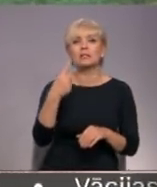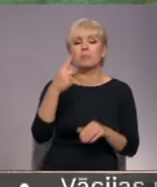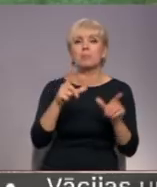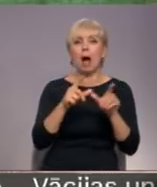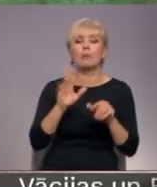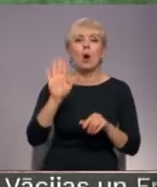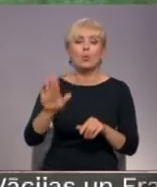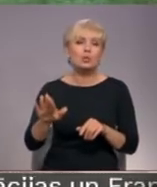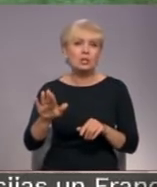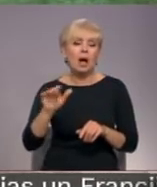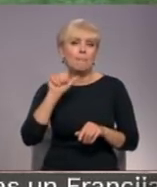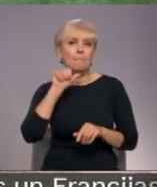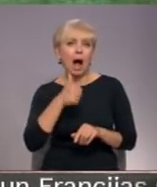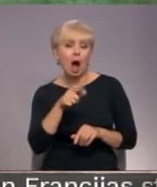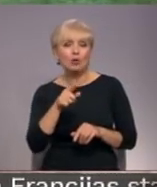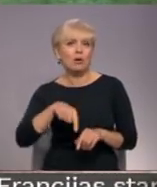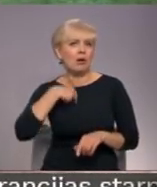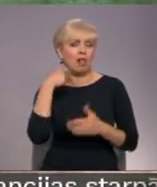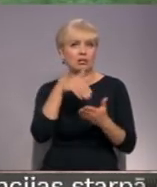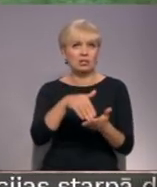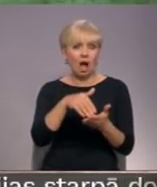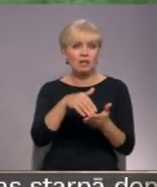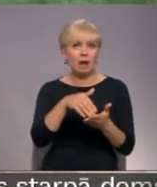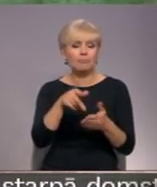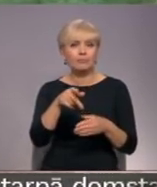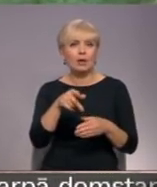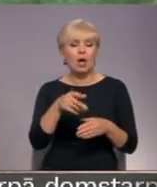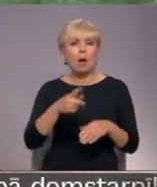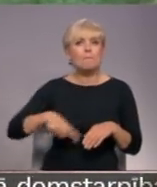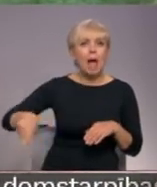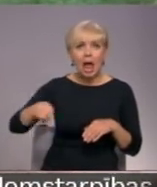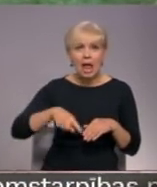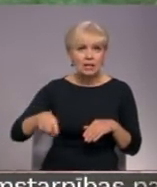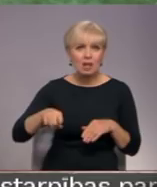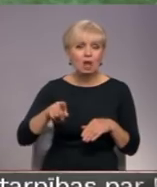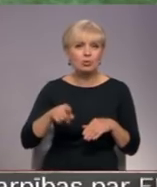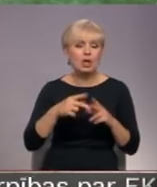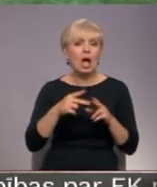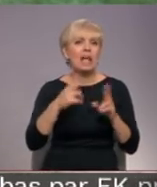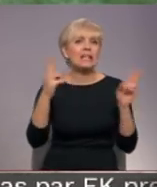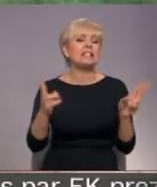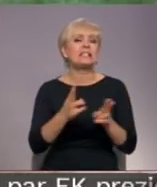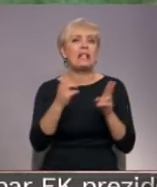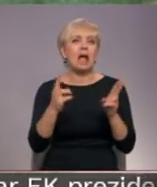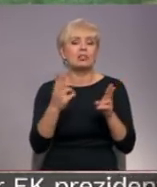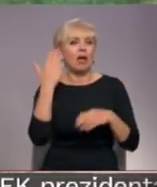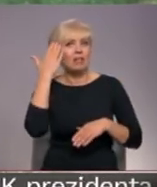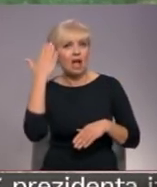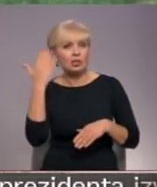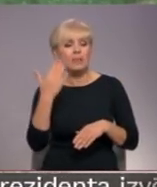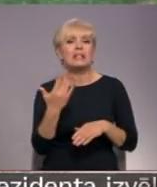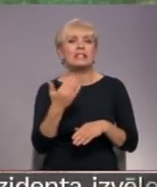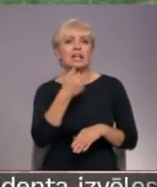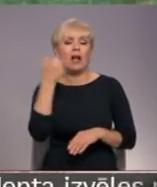maija notikās, cik ilgi tas stāv un ka vēl pilnīgi pēķis ir, un tik dūšīgi izdedzis, ka nevar zināt, cik